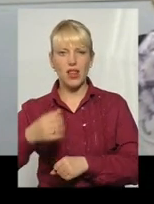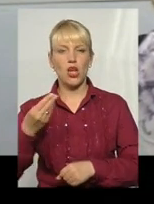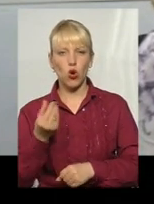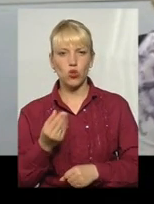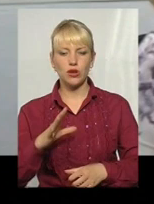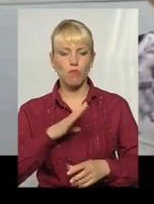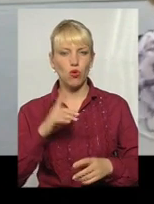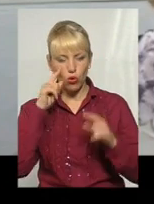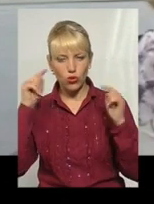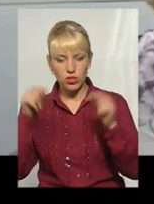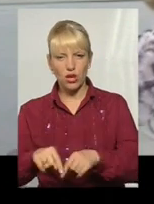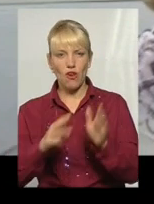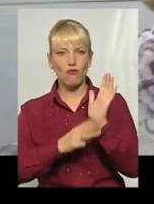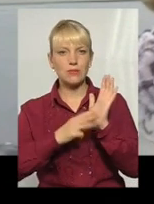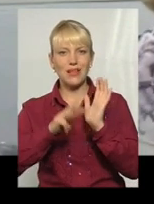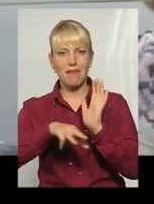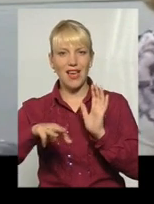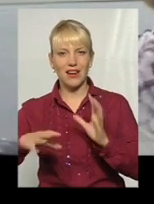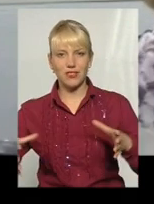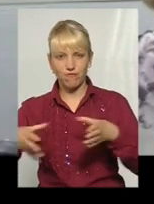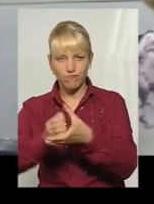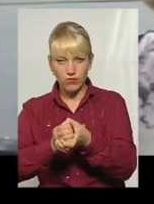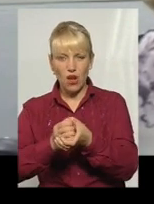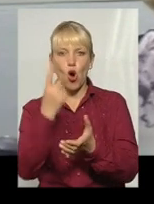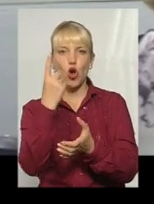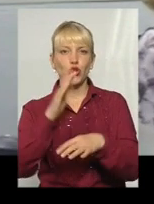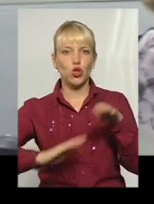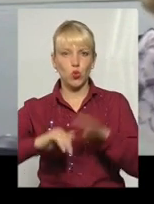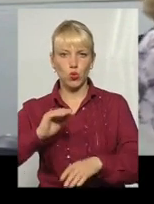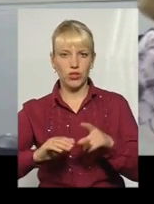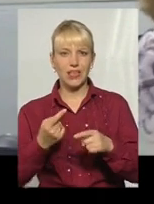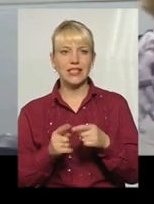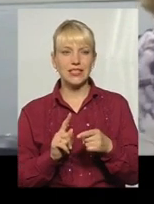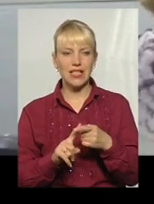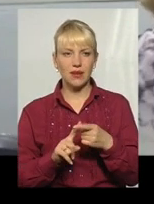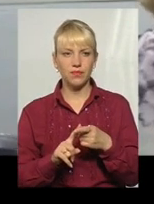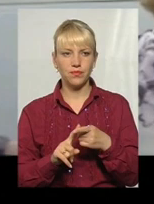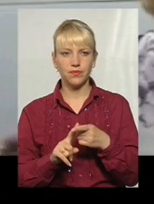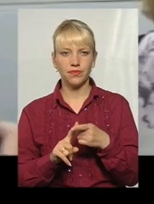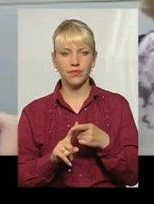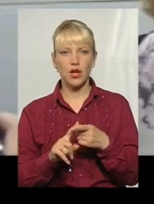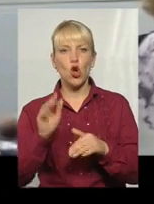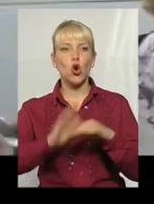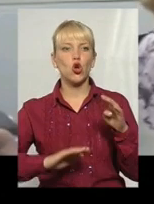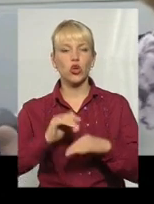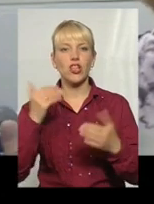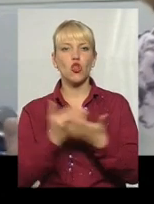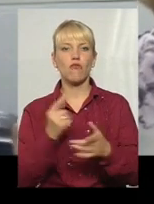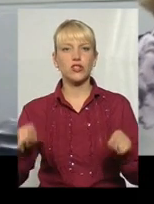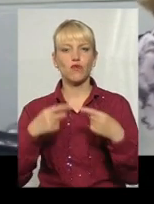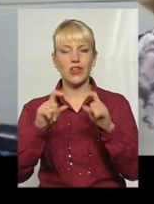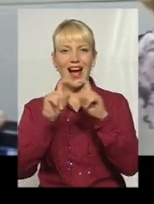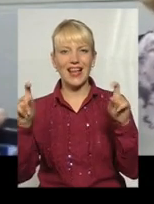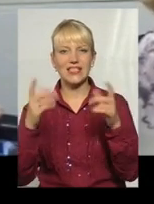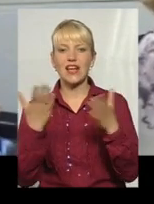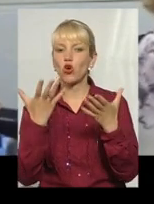концентрація 80 мільярдів в одні руки. Це ті гроші в руки новоствореної агенції,